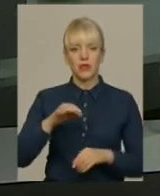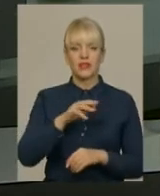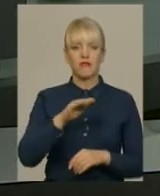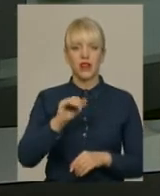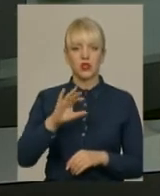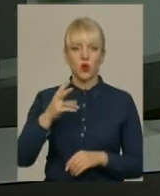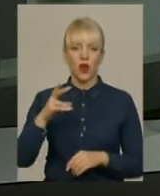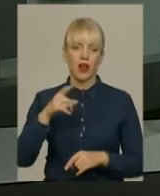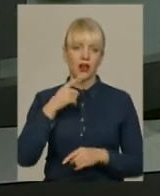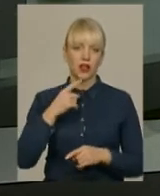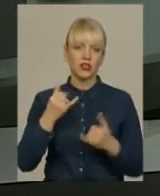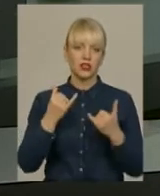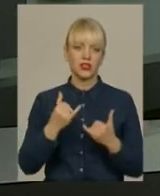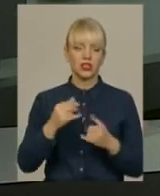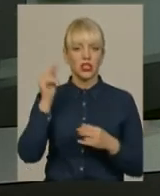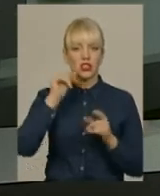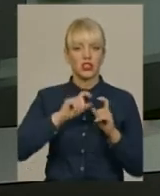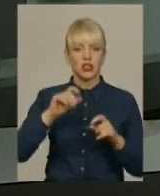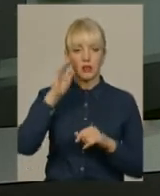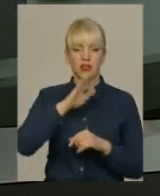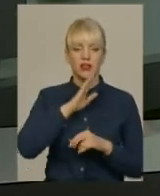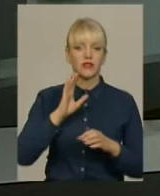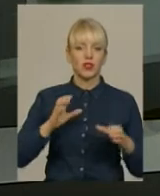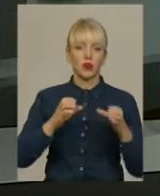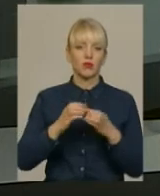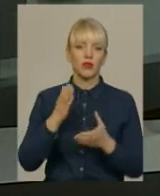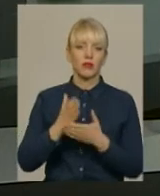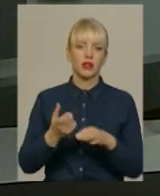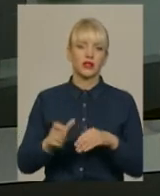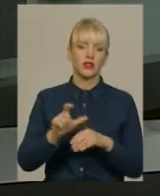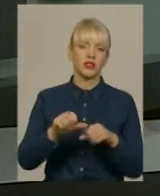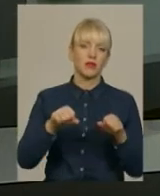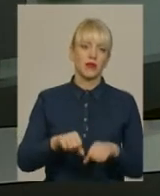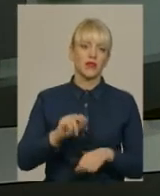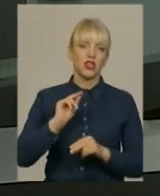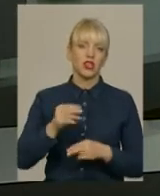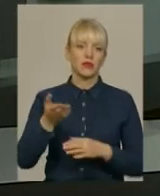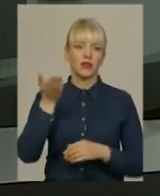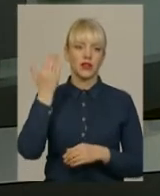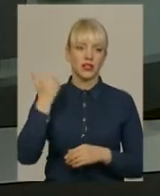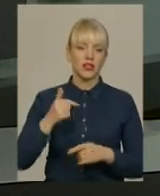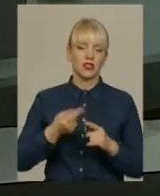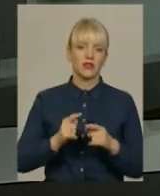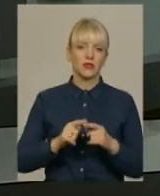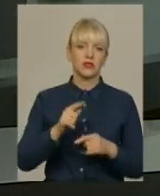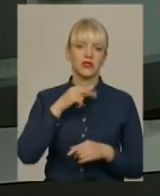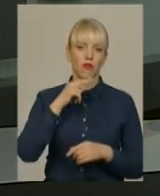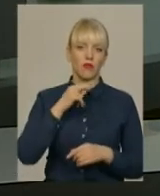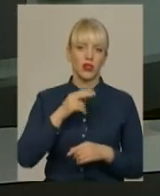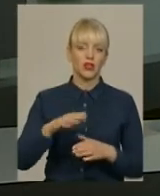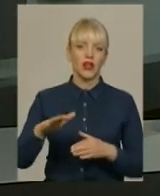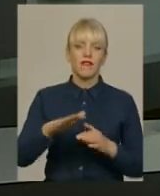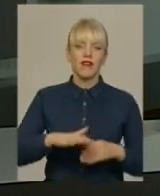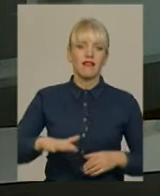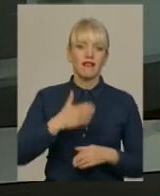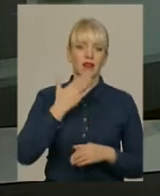Фасоля каже, Нині шкільні батьківські комітети мають більше прав, аніж раніше. Утім, зауважує, в краї немає